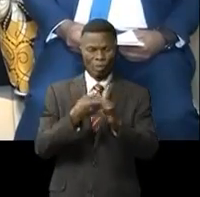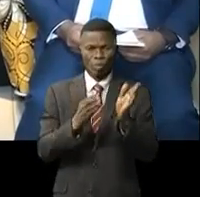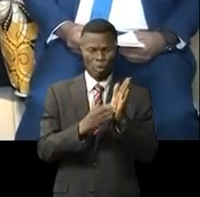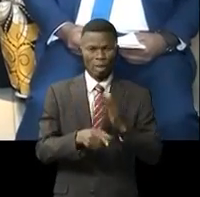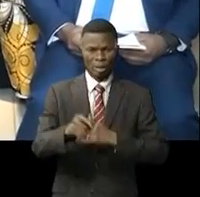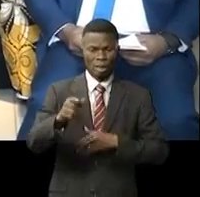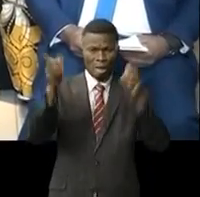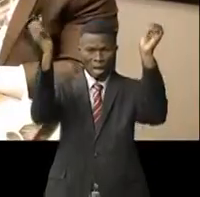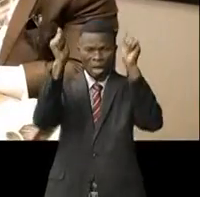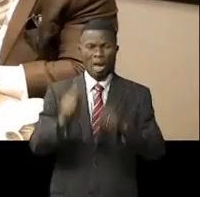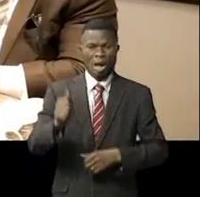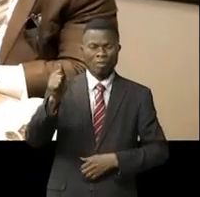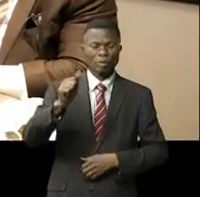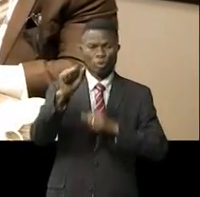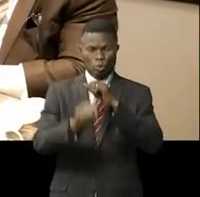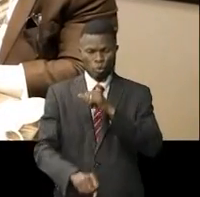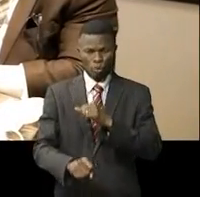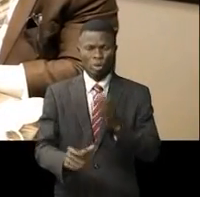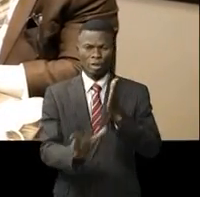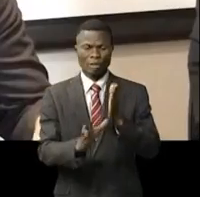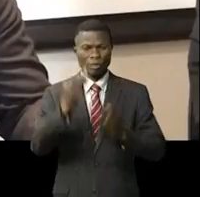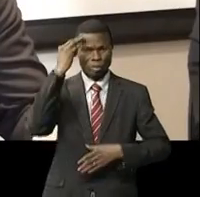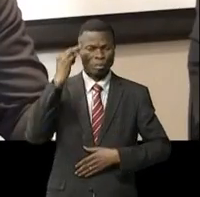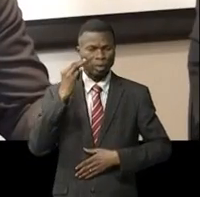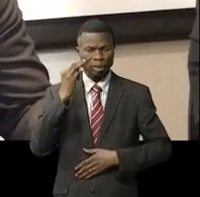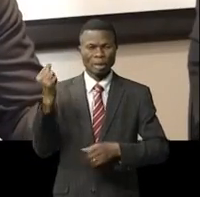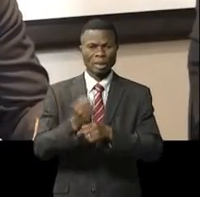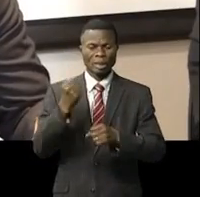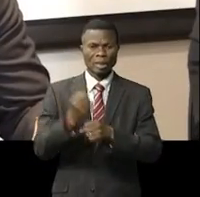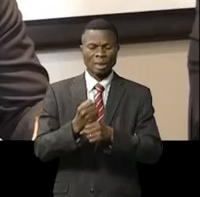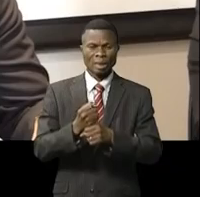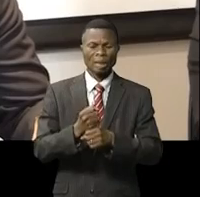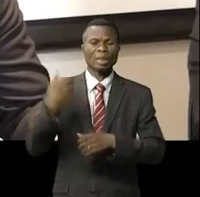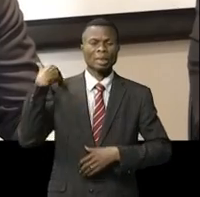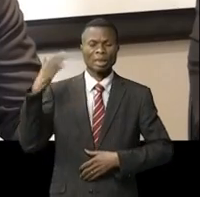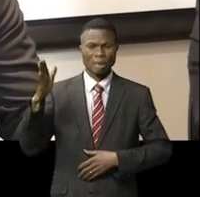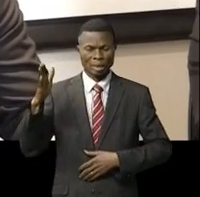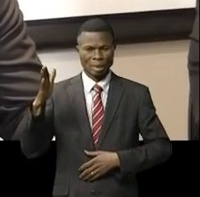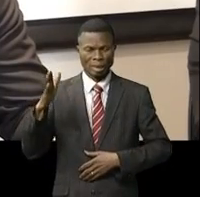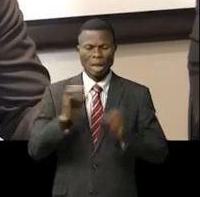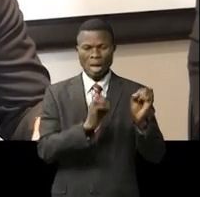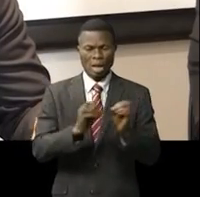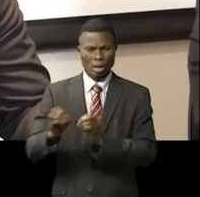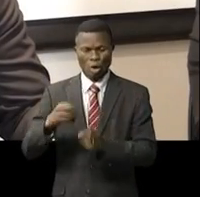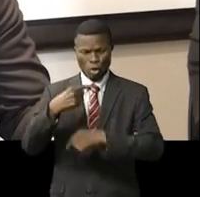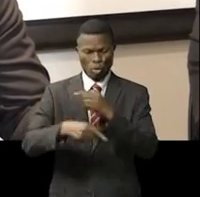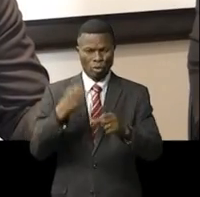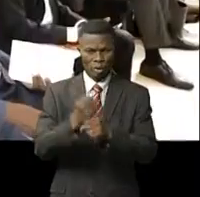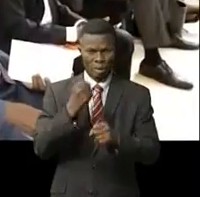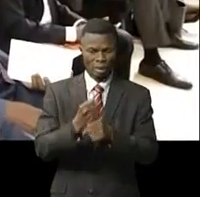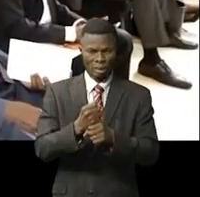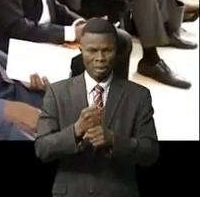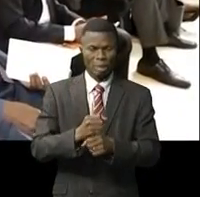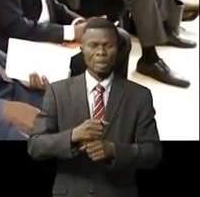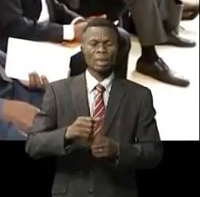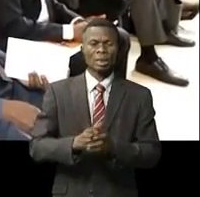septembre en Afrique du Sud, le vice-premier ministre, ministre de la Fonction publique, Jean-Pierre Liaou, a procédé au lancement des travaux d'Amdine